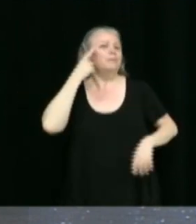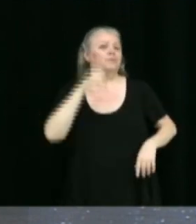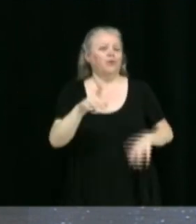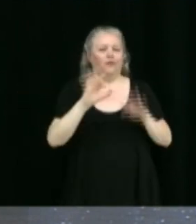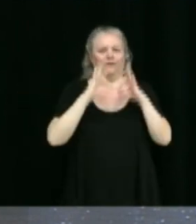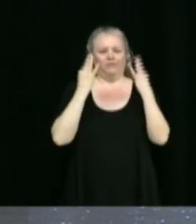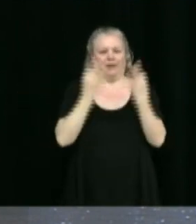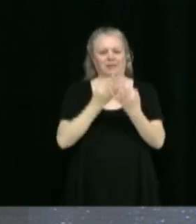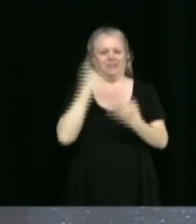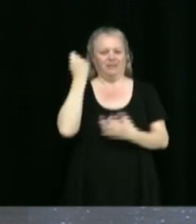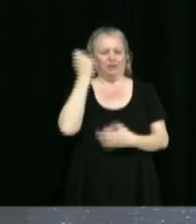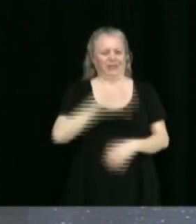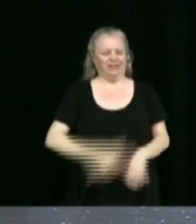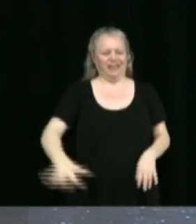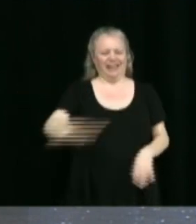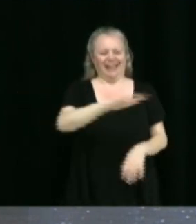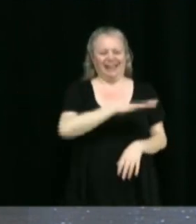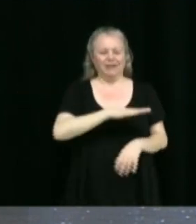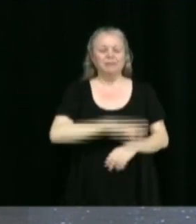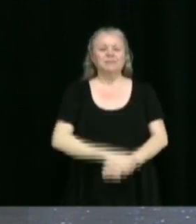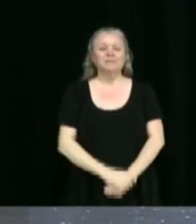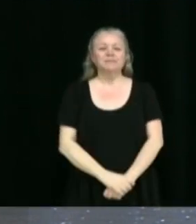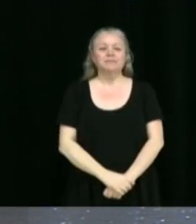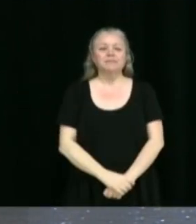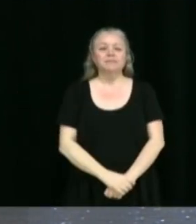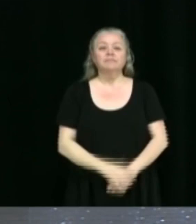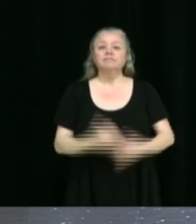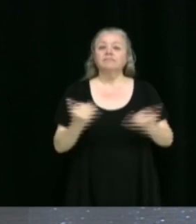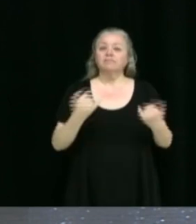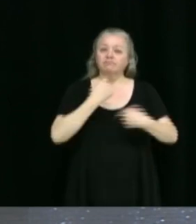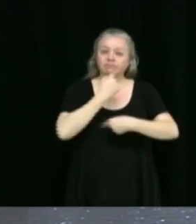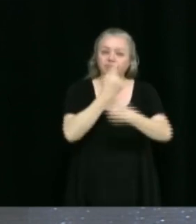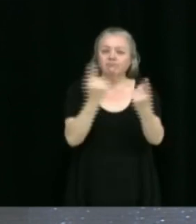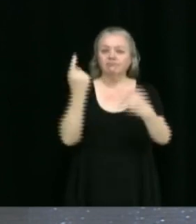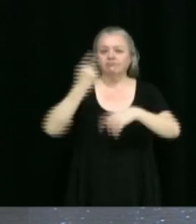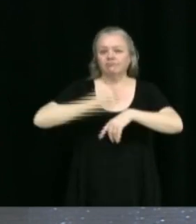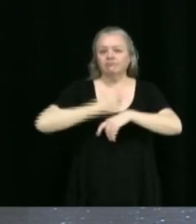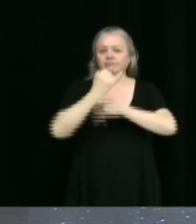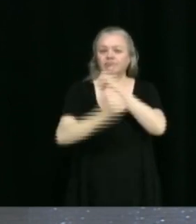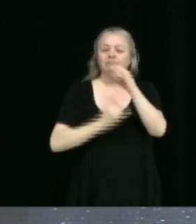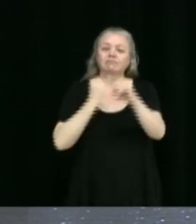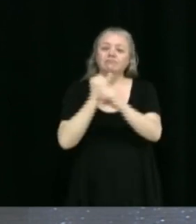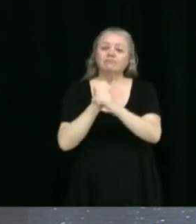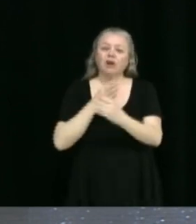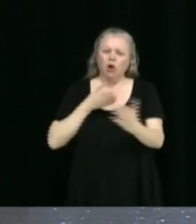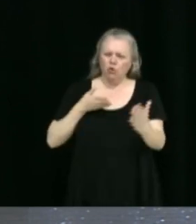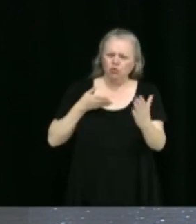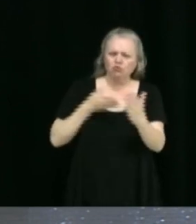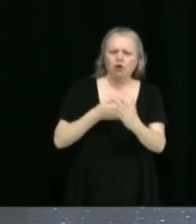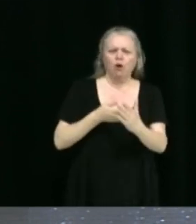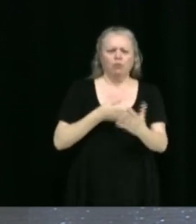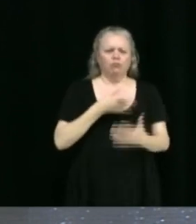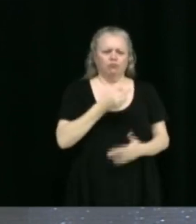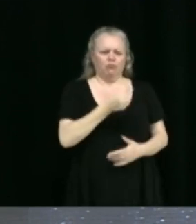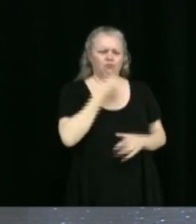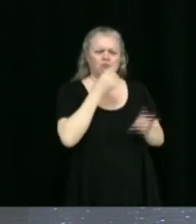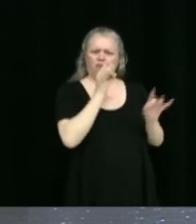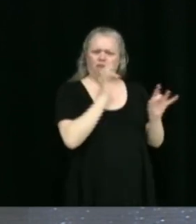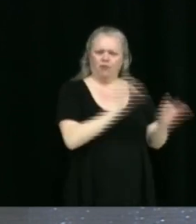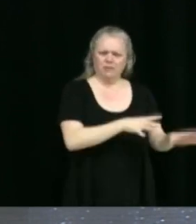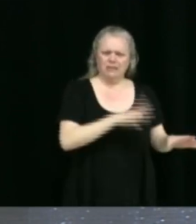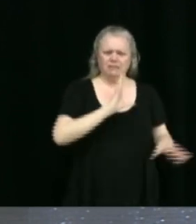victoria-véloises. On pourrait passer maintenant à la proclamation de la Journée internationale contre l'homophobie et la transphobie qui sera faite par